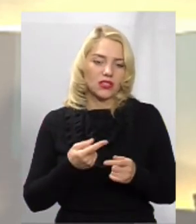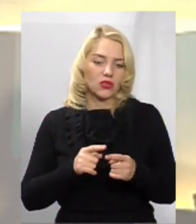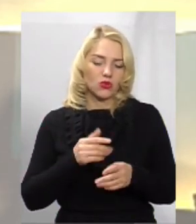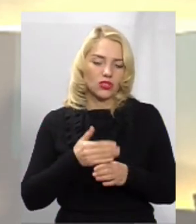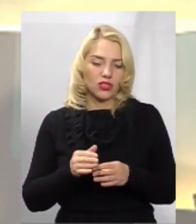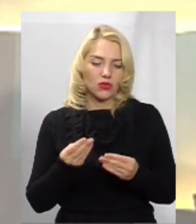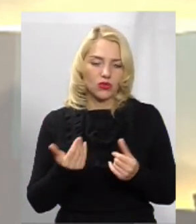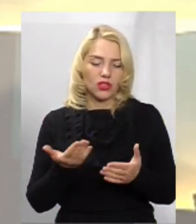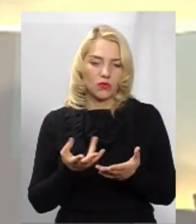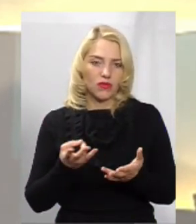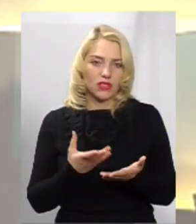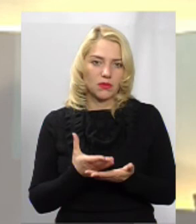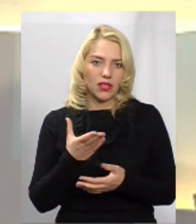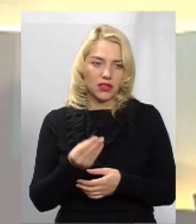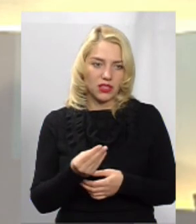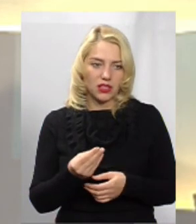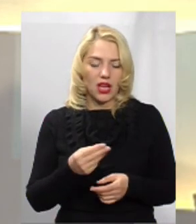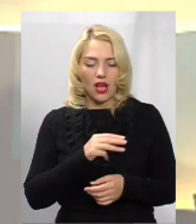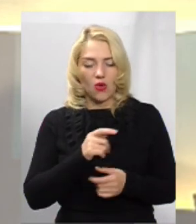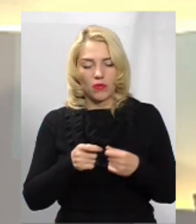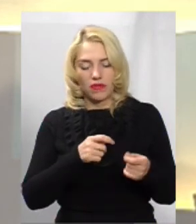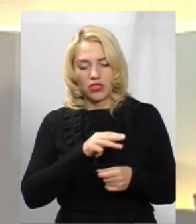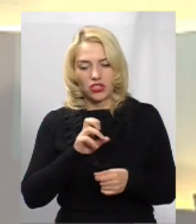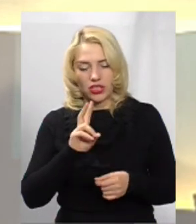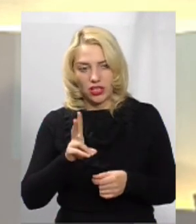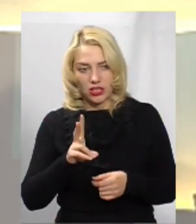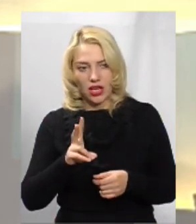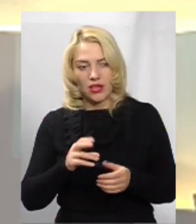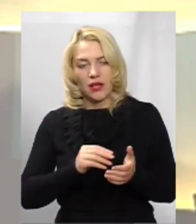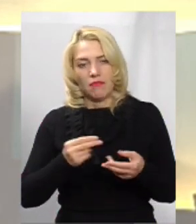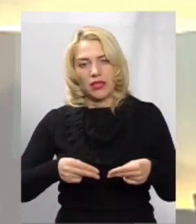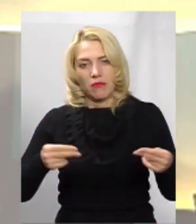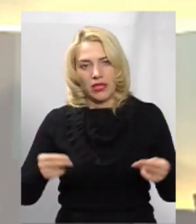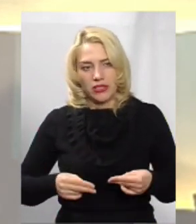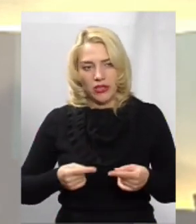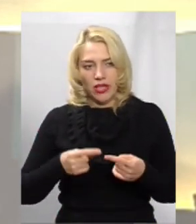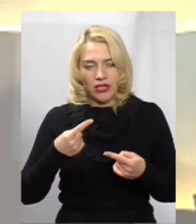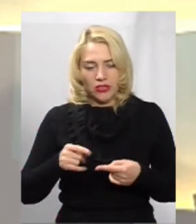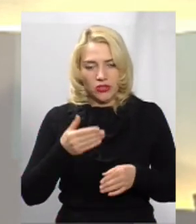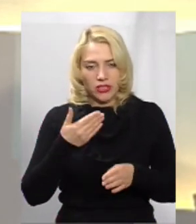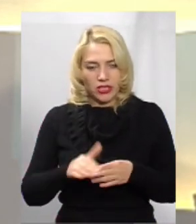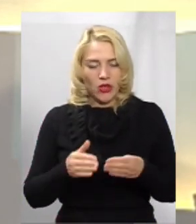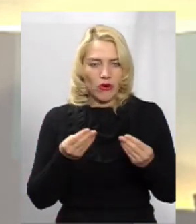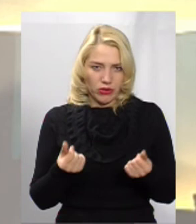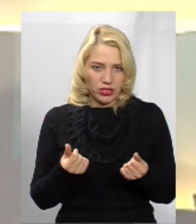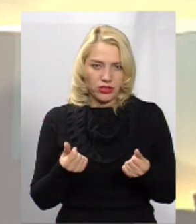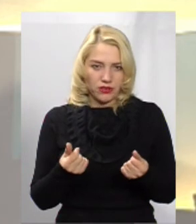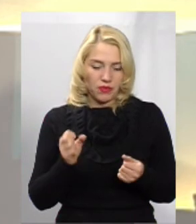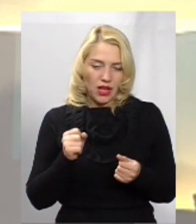яку мають сплатити будинок. Управдання ЖКГ в моїй особі підписує з підрядником на іншу частину коштів.